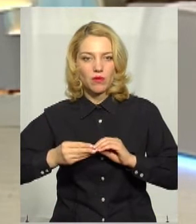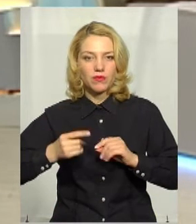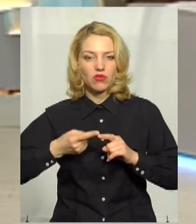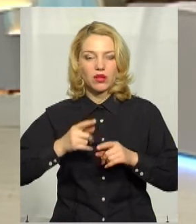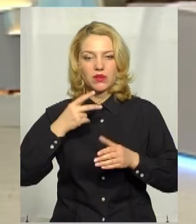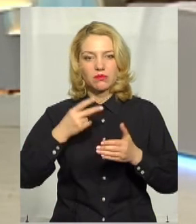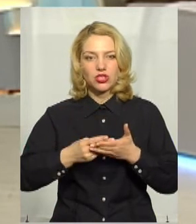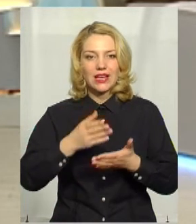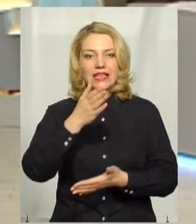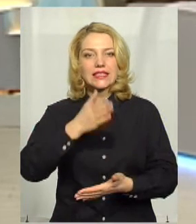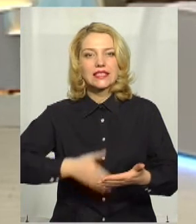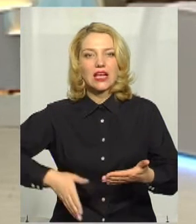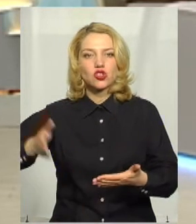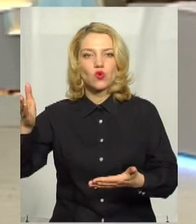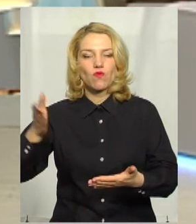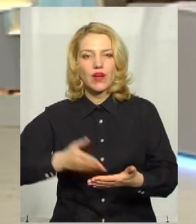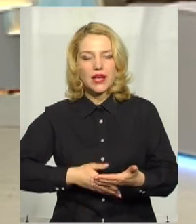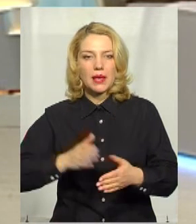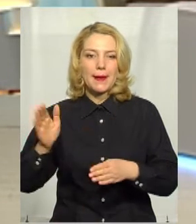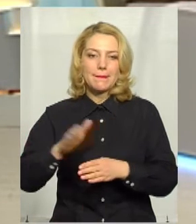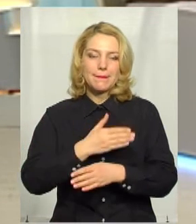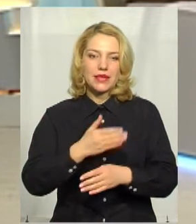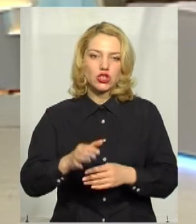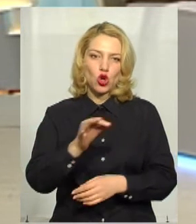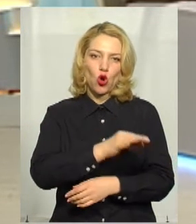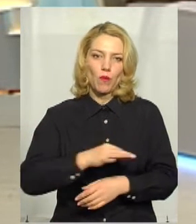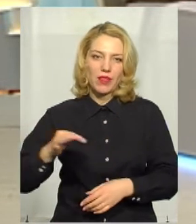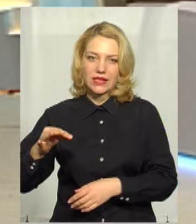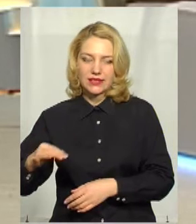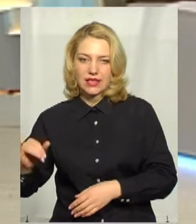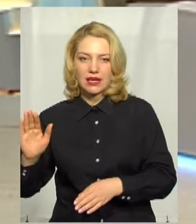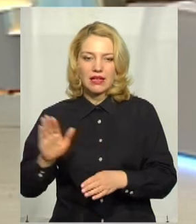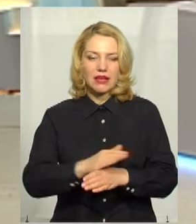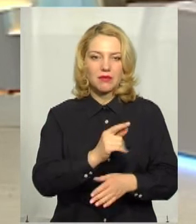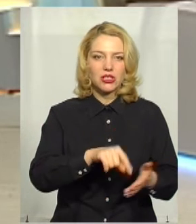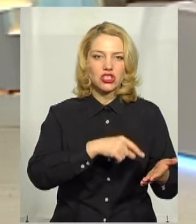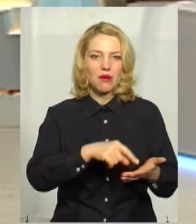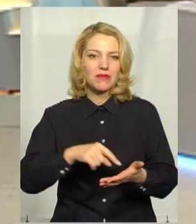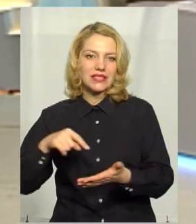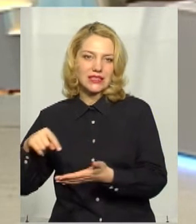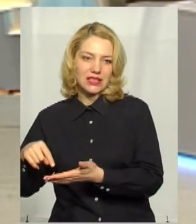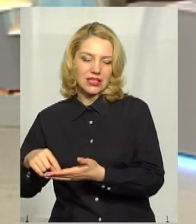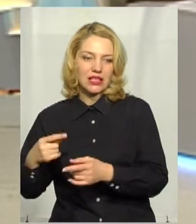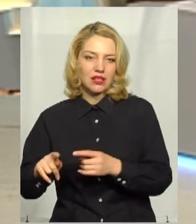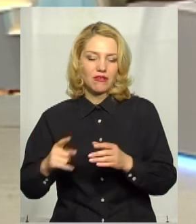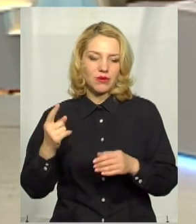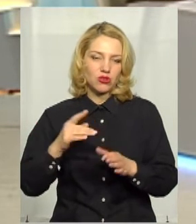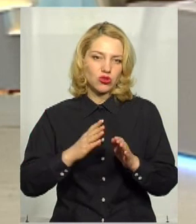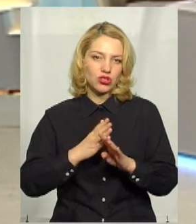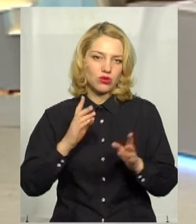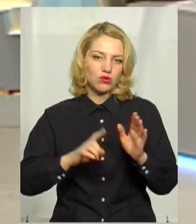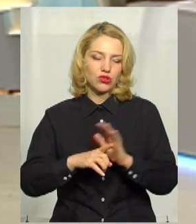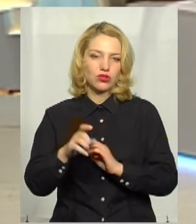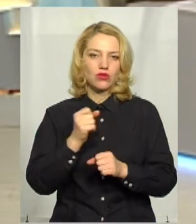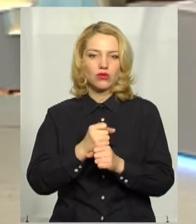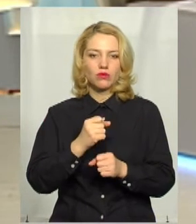передбачає скасування загалом міжобласних і міжрайонних рейсів. Тому, відповідно, в першу чергу вони розпочали роботу свою саме